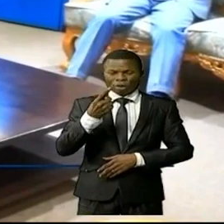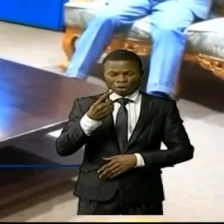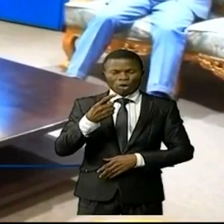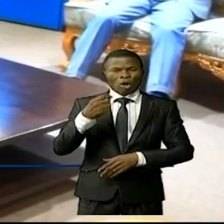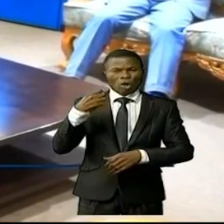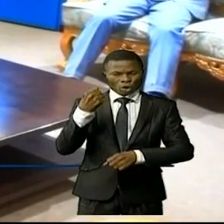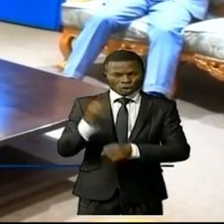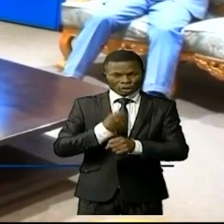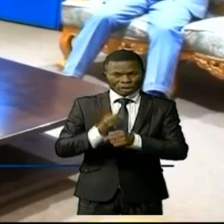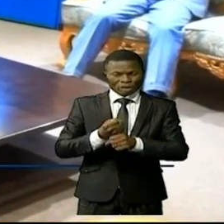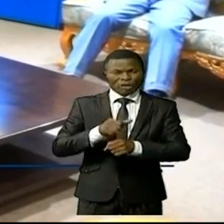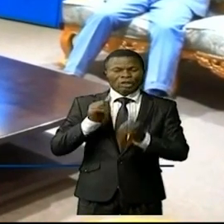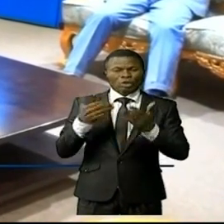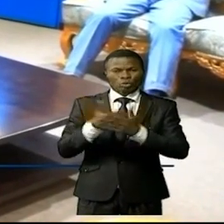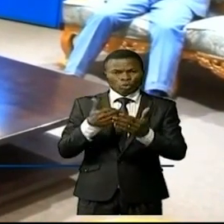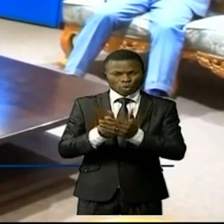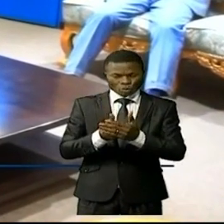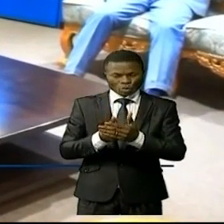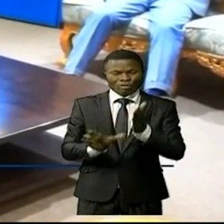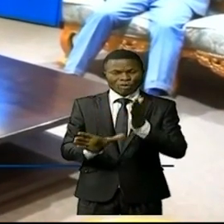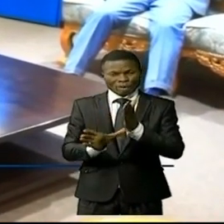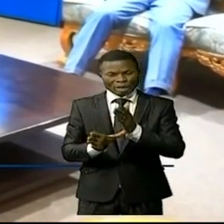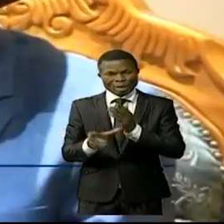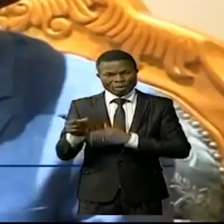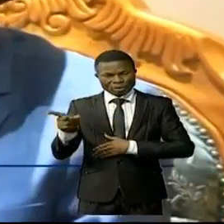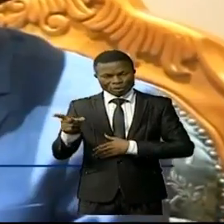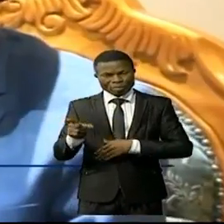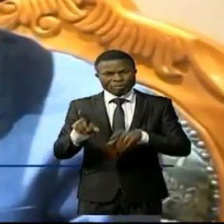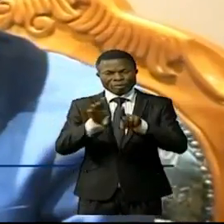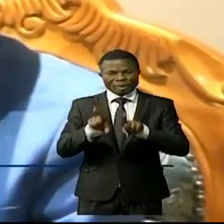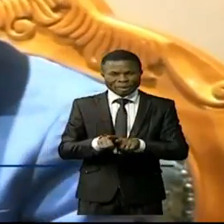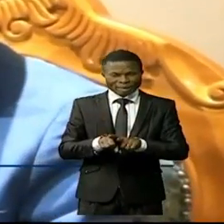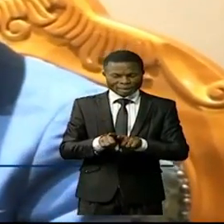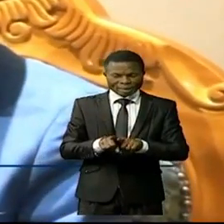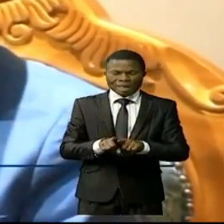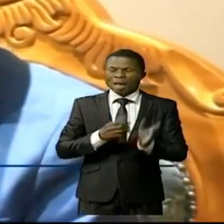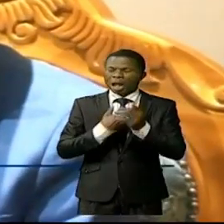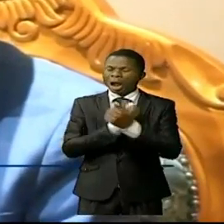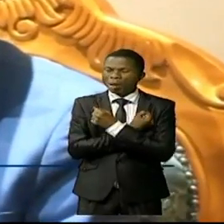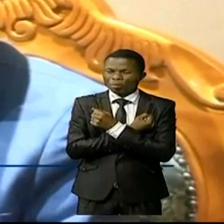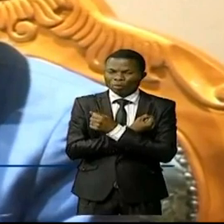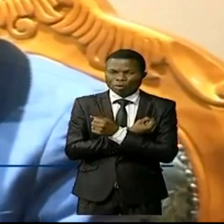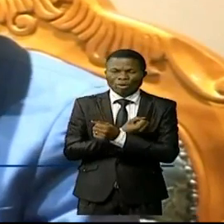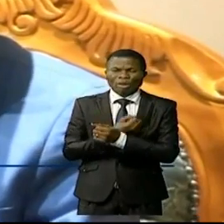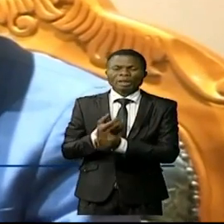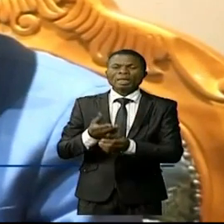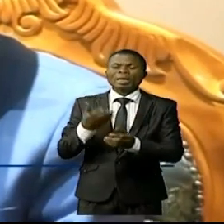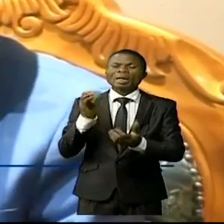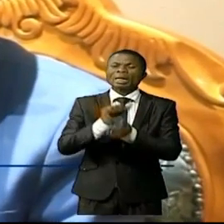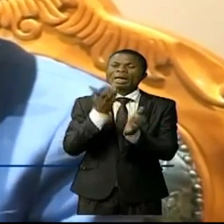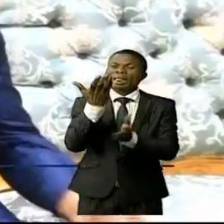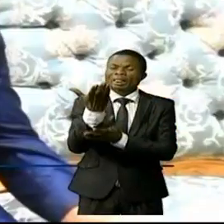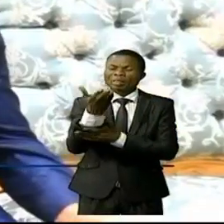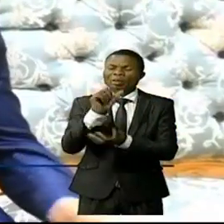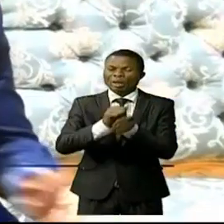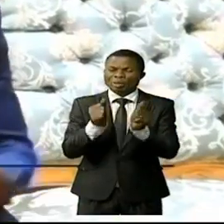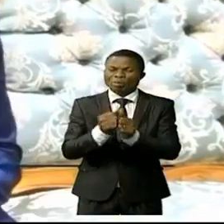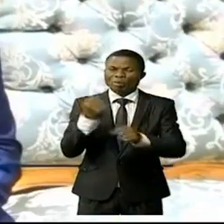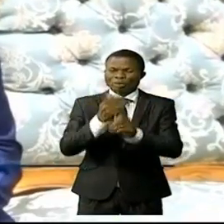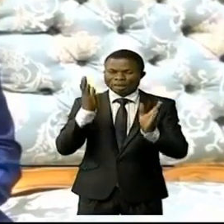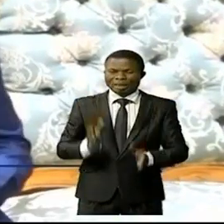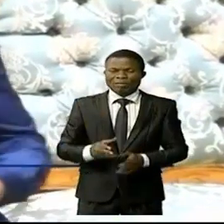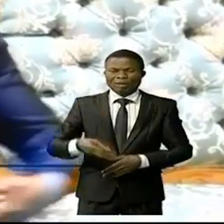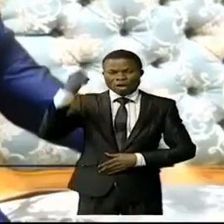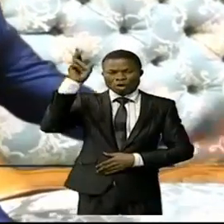fonction du DG intérimaire de la RTNC est plus que de simples civilités. Il était porteur de doléances du personnel de la RTNC